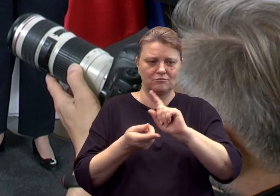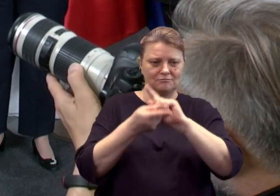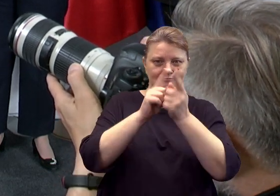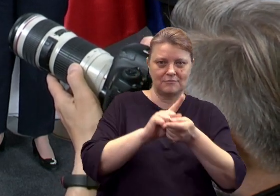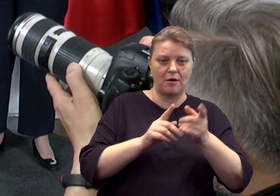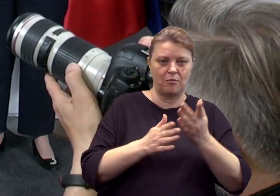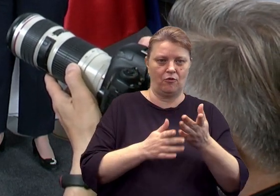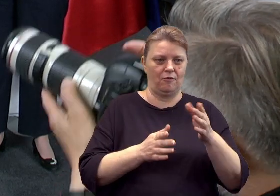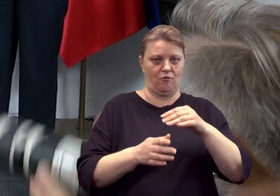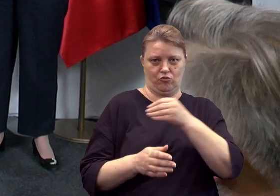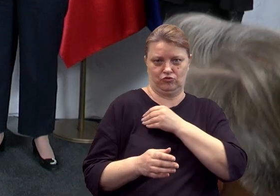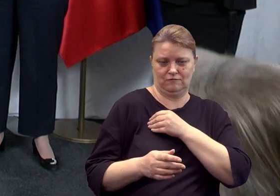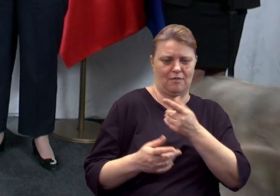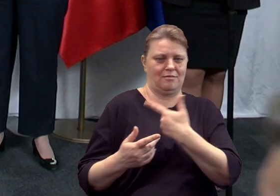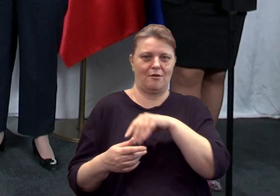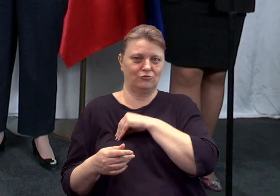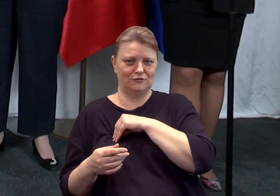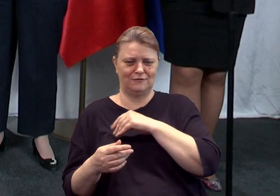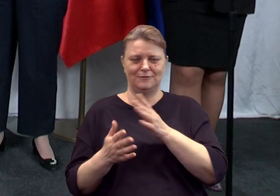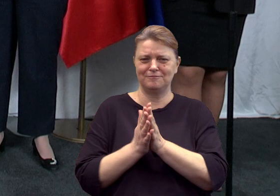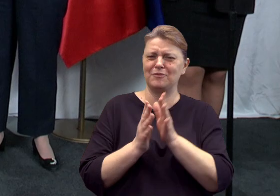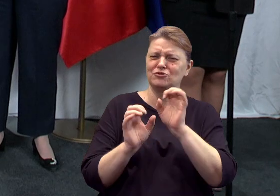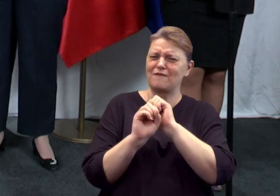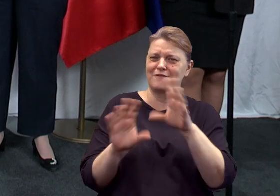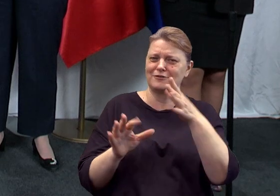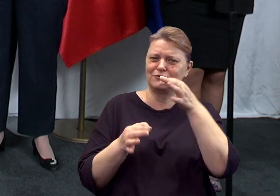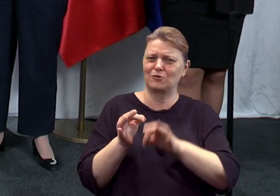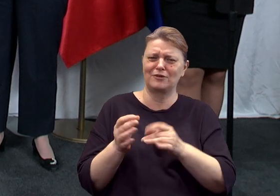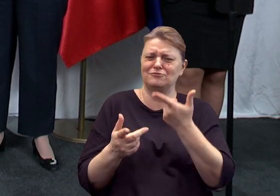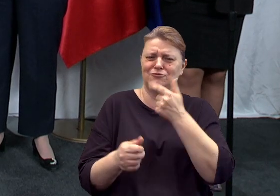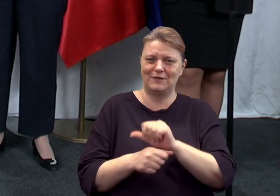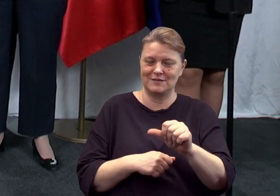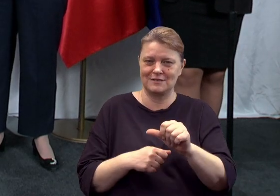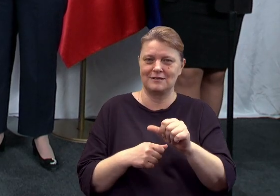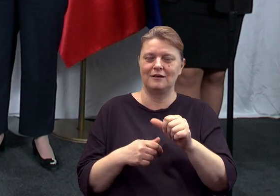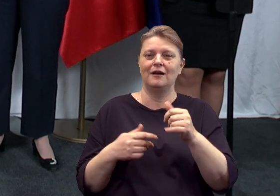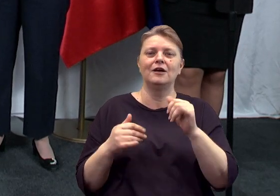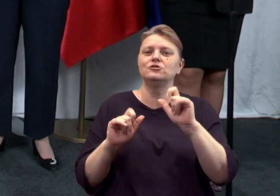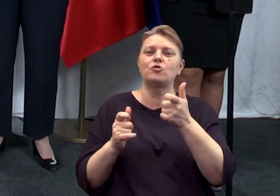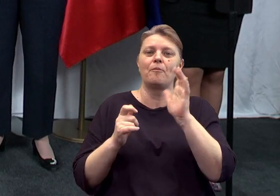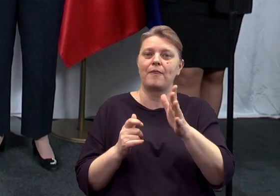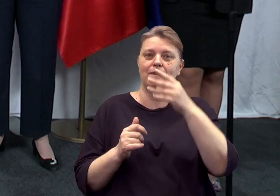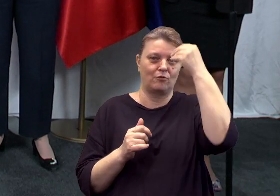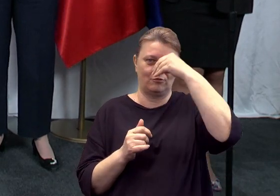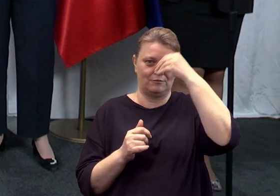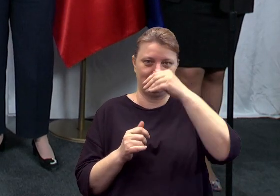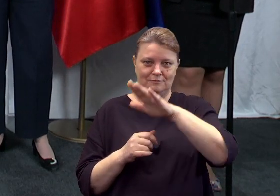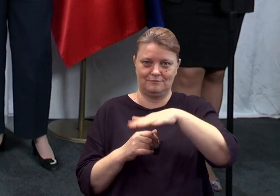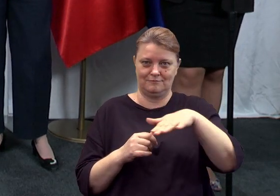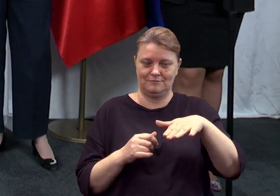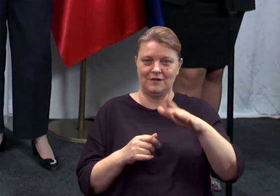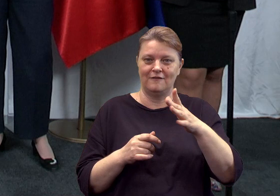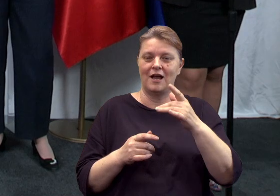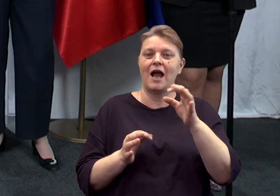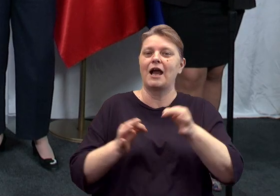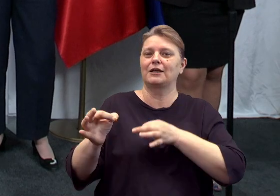pan, jeśli pan może, doprecyzował. I też interesuje mnie to, czego w takim razie będą uczyć się uczniowie podczas lekcji historii, również tej